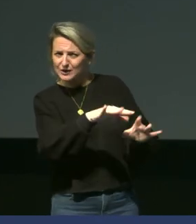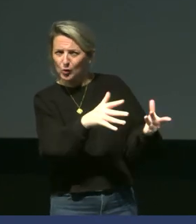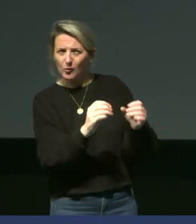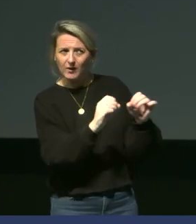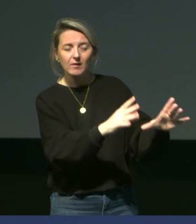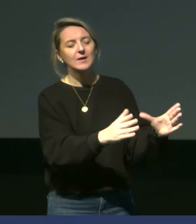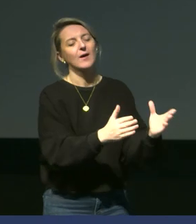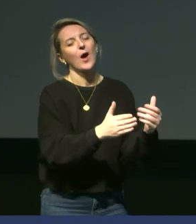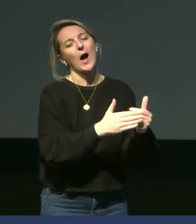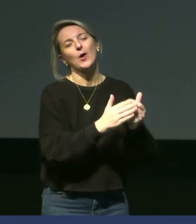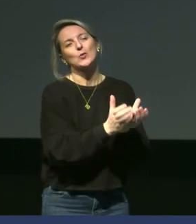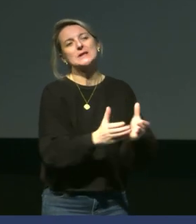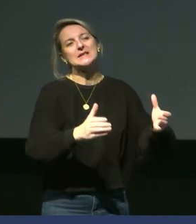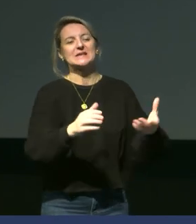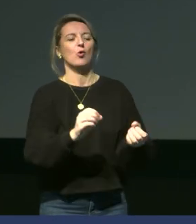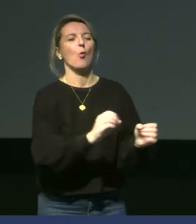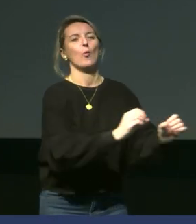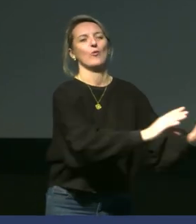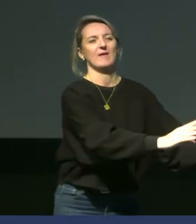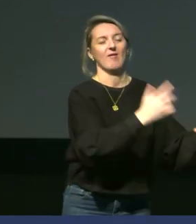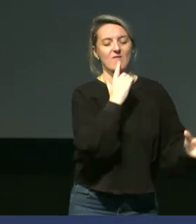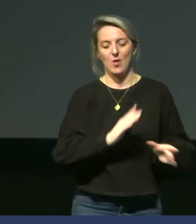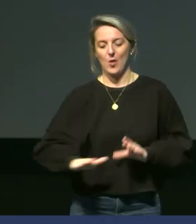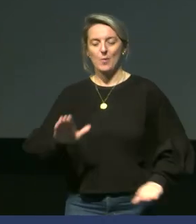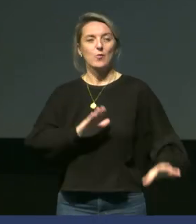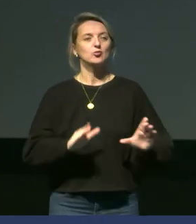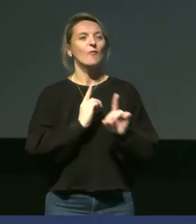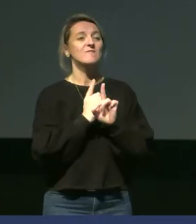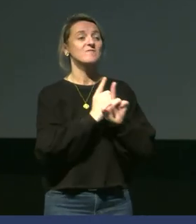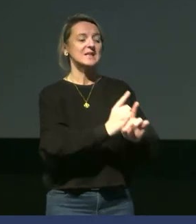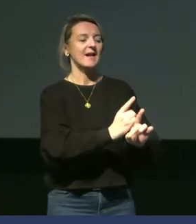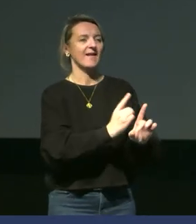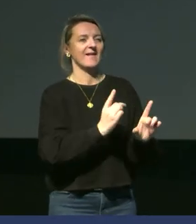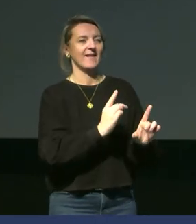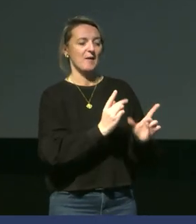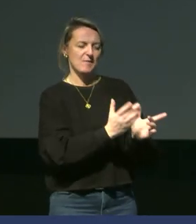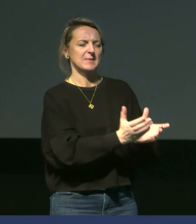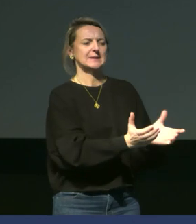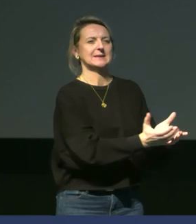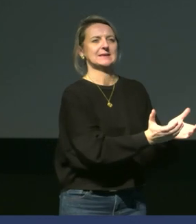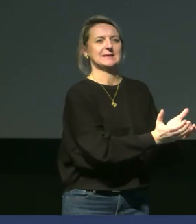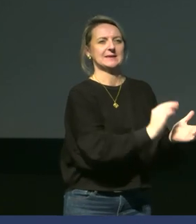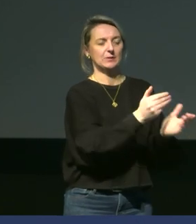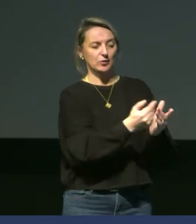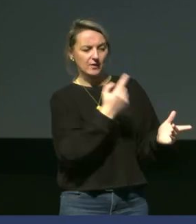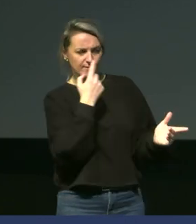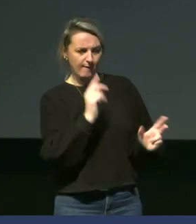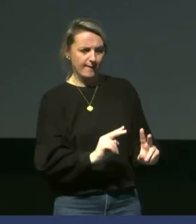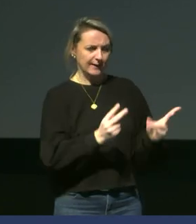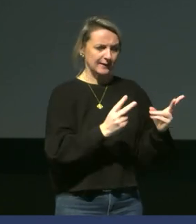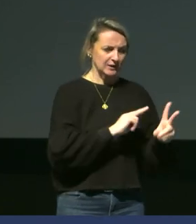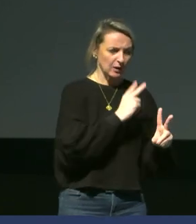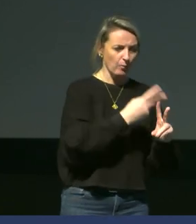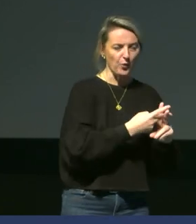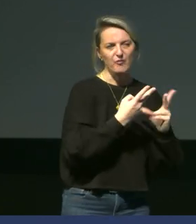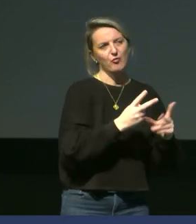À proximité de leur nid, en fait. Les manchots sont particulièrement fidèles à leur nid. À partir du moment où ils ont investi de l'énergie pour pondre les oeufs,